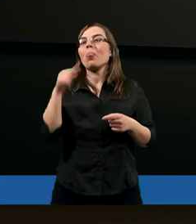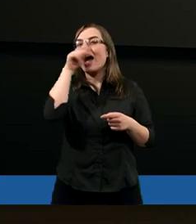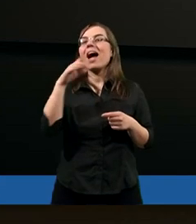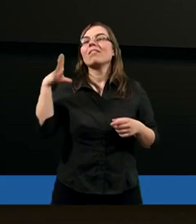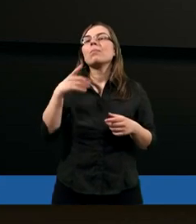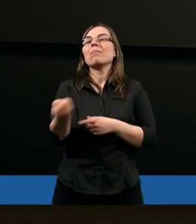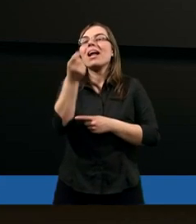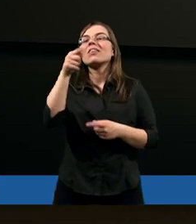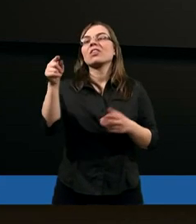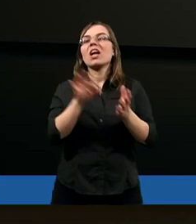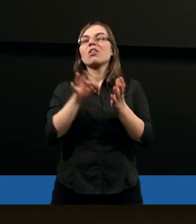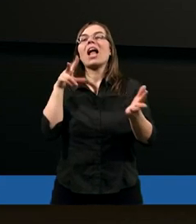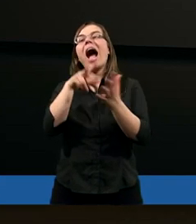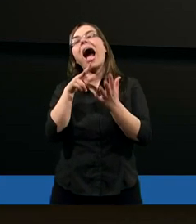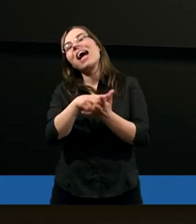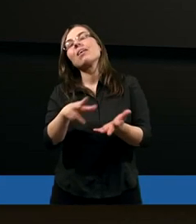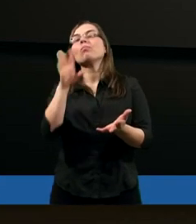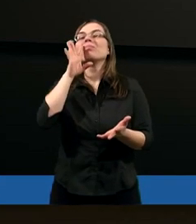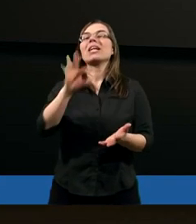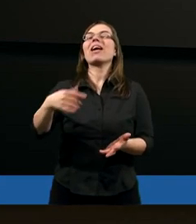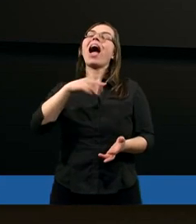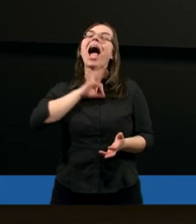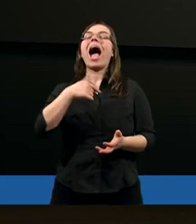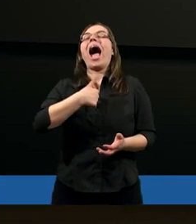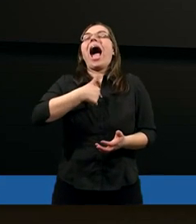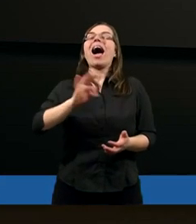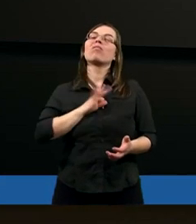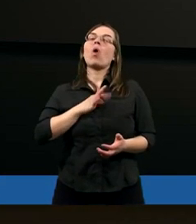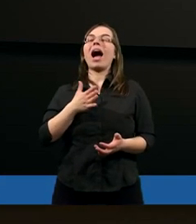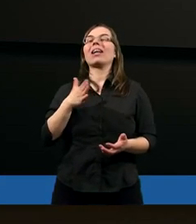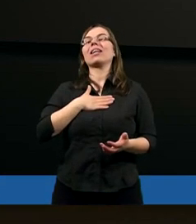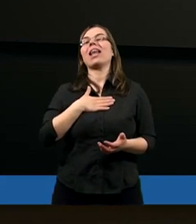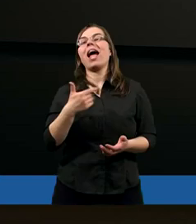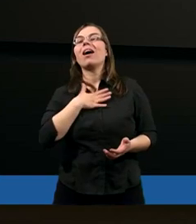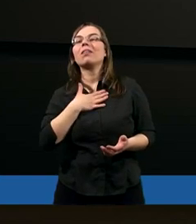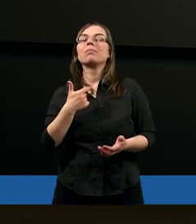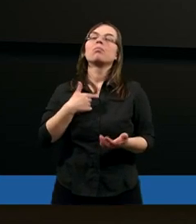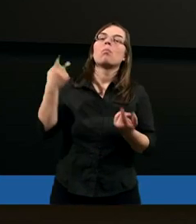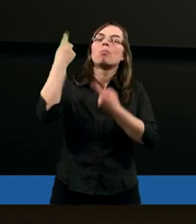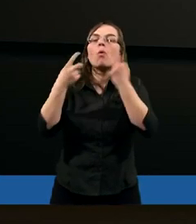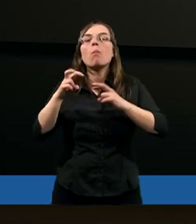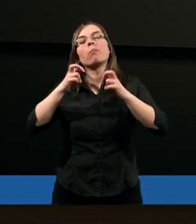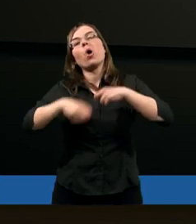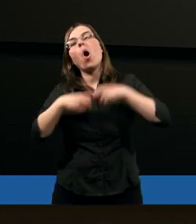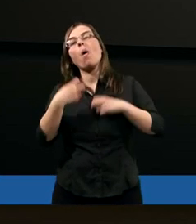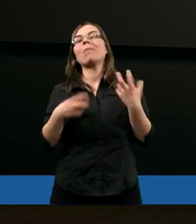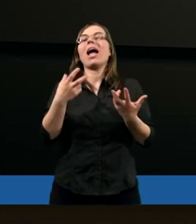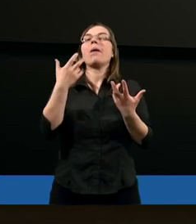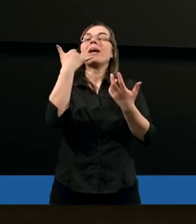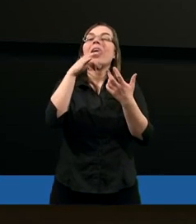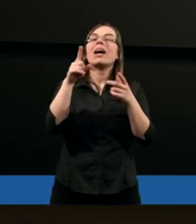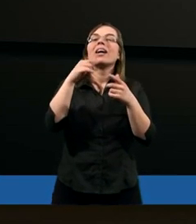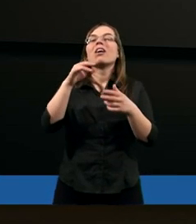samemu pasterzowi. Trzeba schować gdzieś to własne ja i skupić się na rozwiązaniu problemu, a nie na własnych